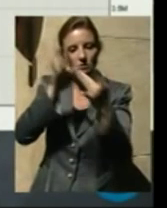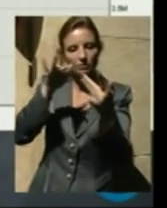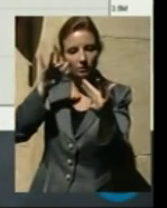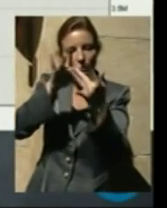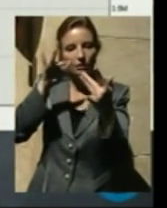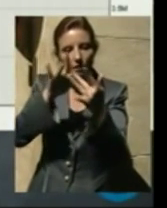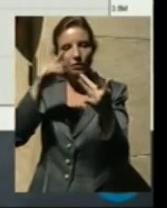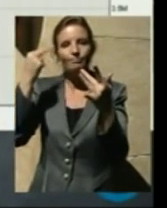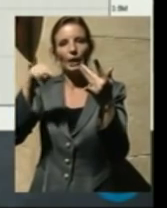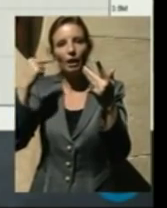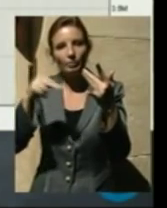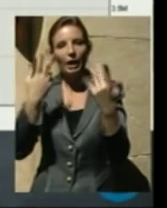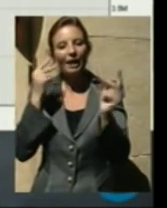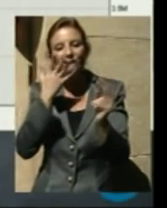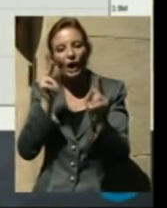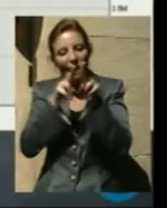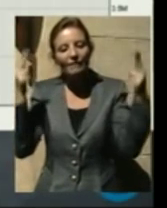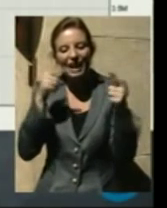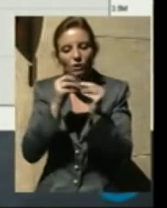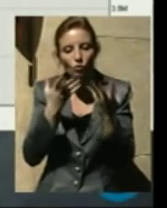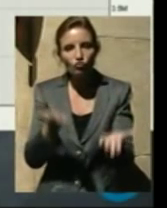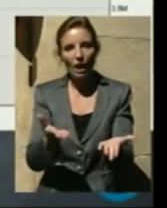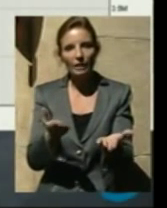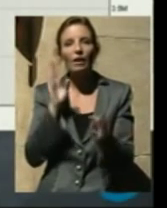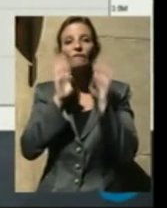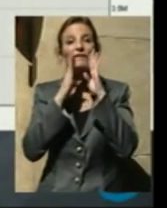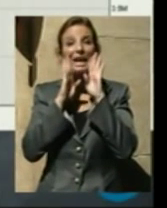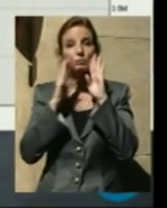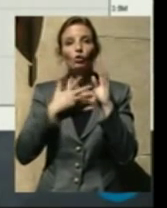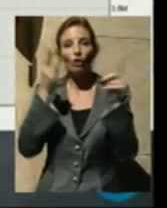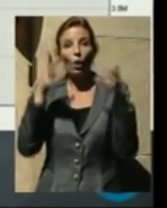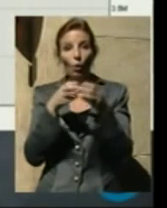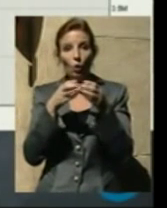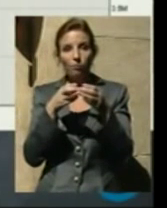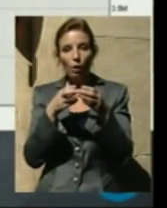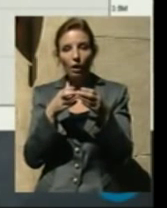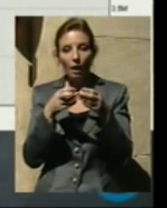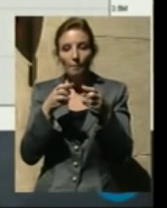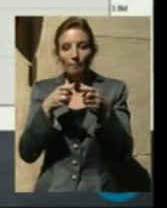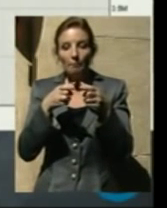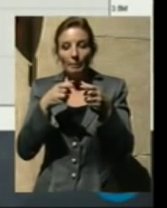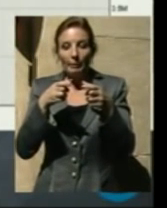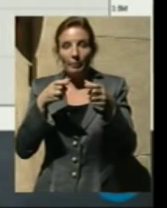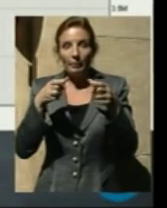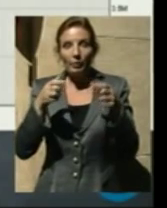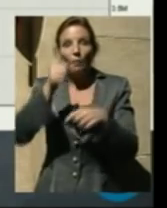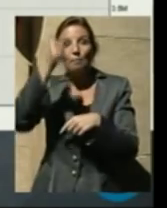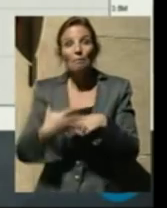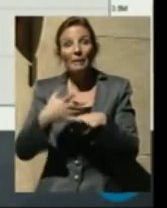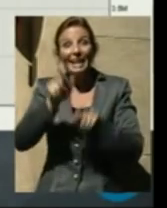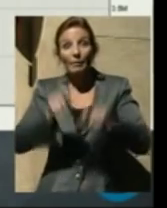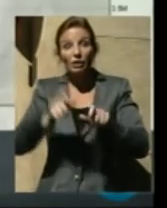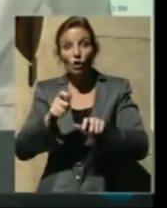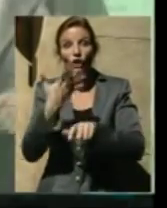web e di scoprire che cosa stava succedendo. Su Facebook c'era un gruppo che cresceva al ritmo di mille persone ogni